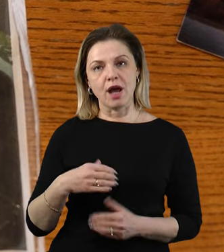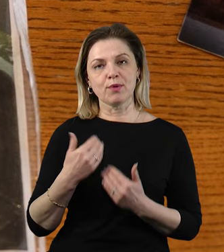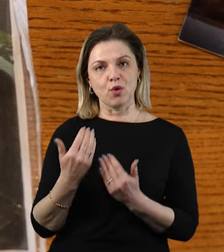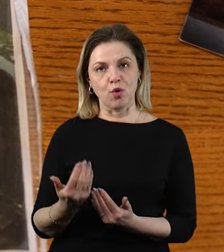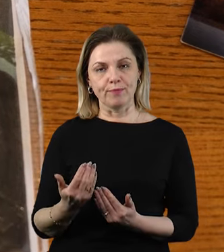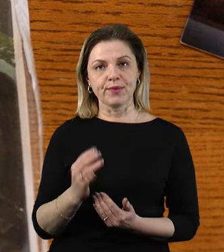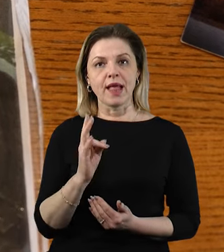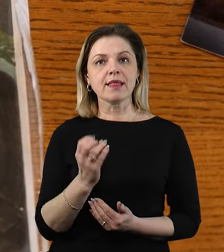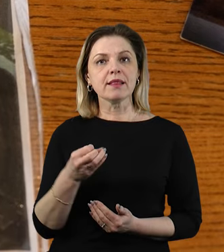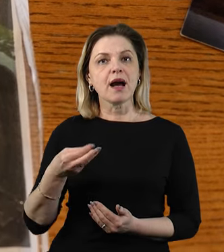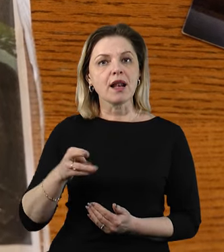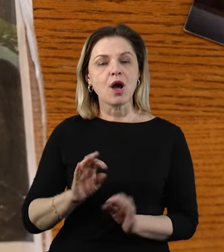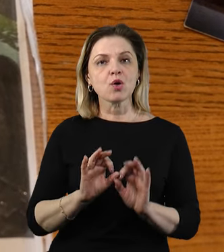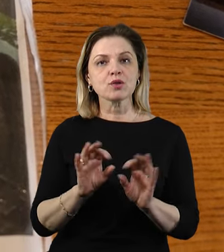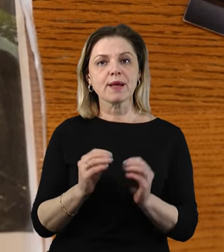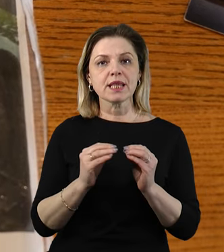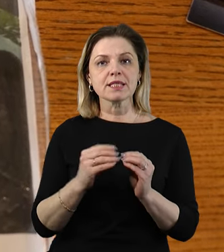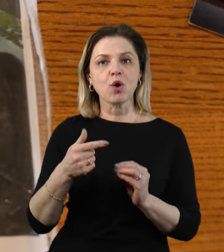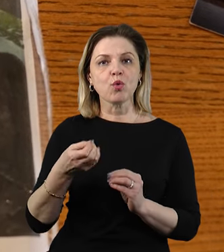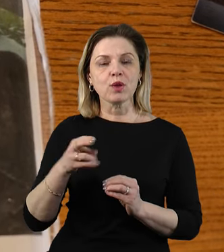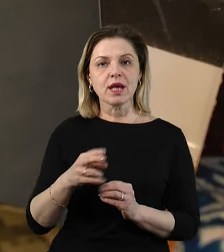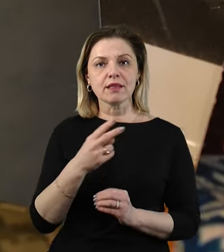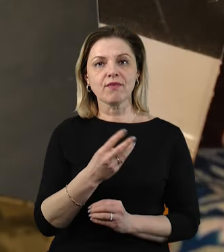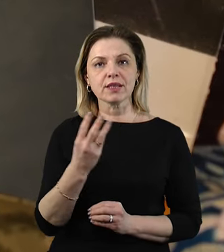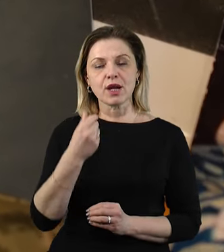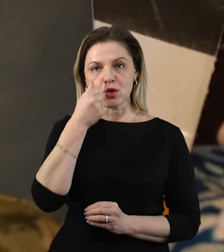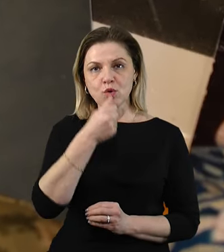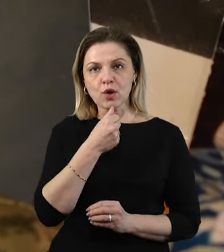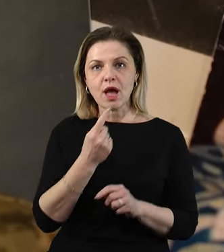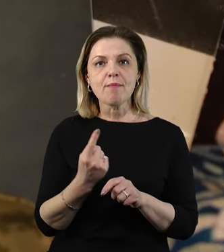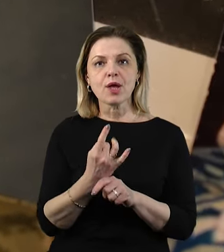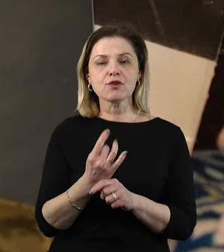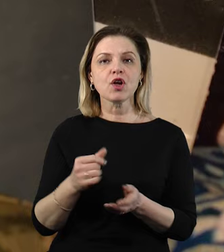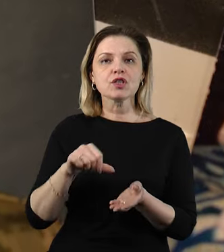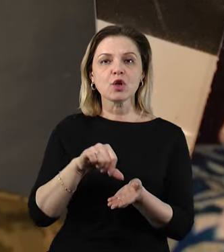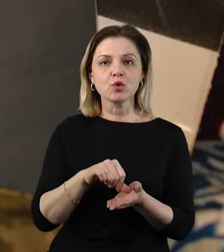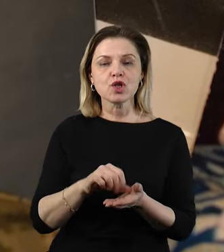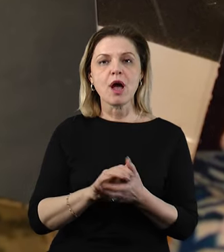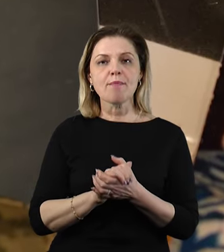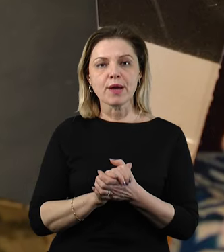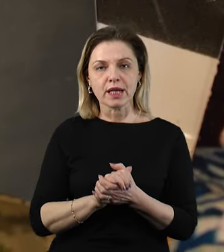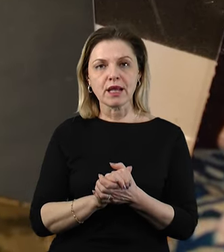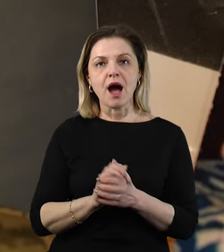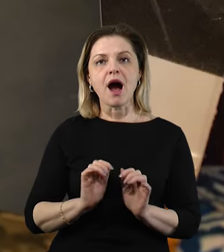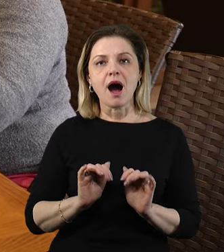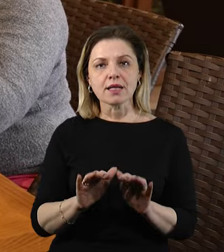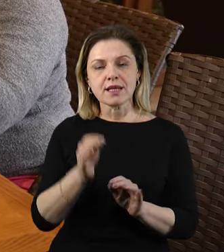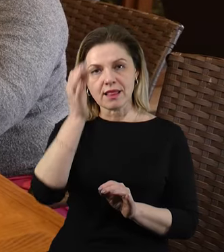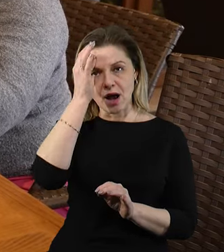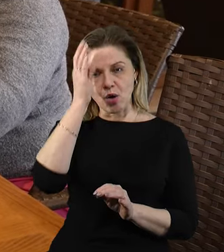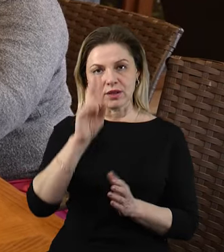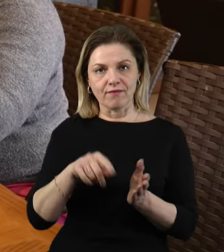Наталя розповідає, 10 грудня 2023 року вперше долучилася до мирної акції нагадування у Києві.